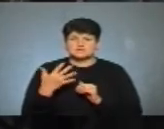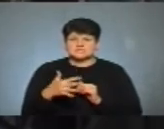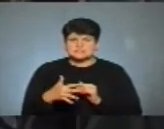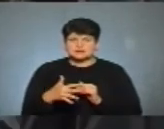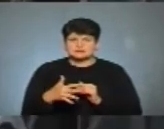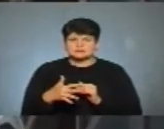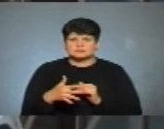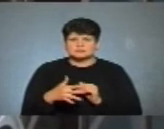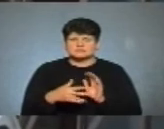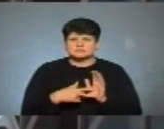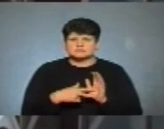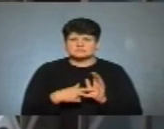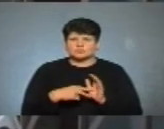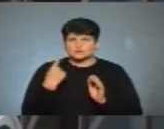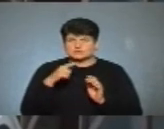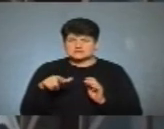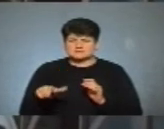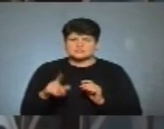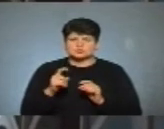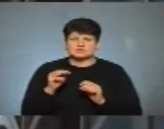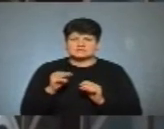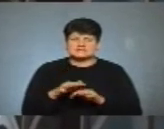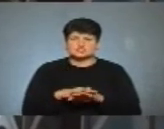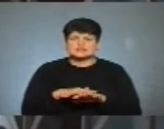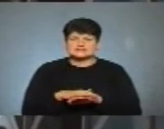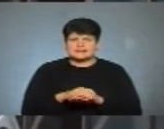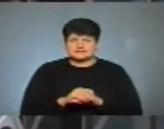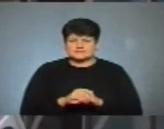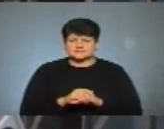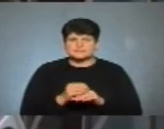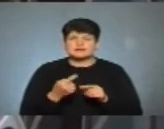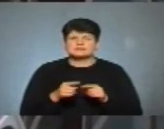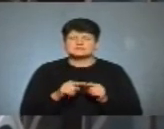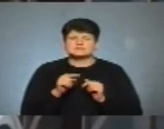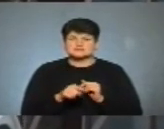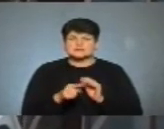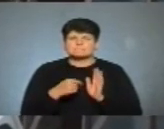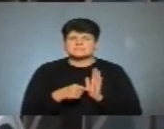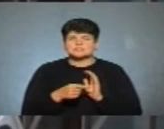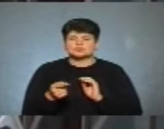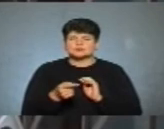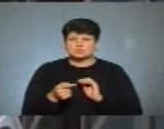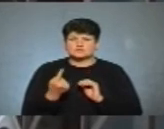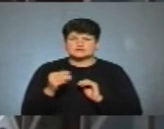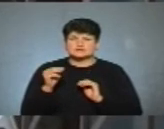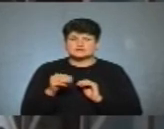на 100 тисяч населення. Це місто Тернопіль